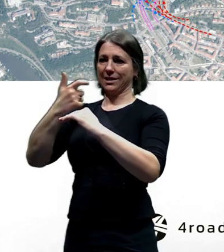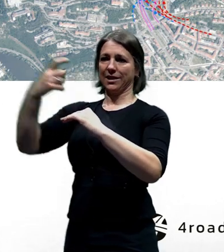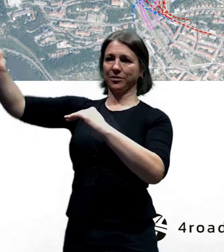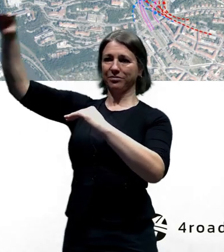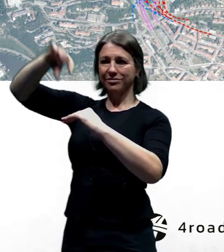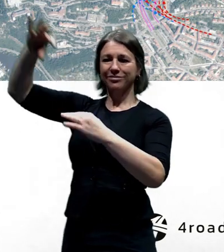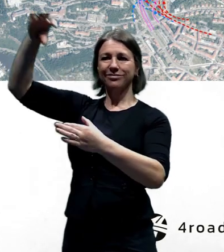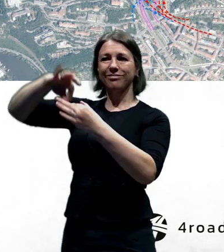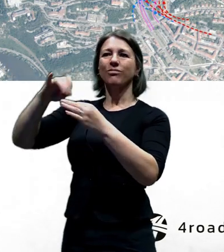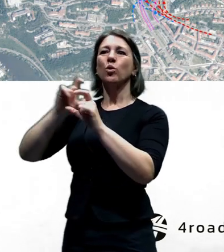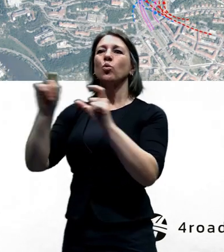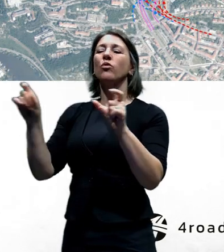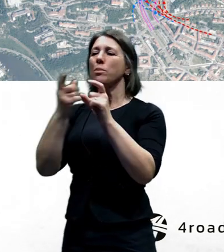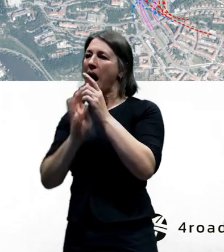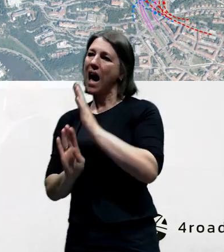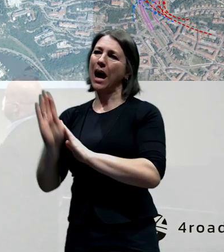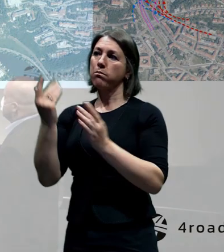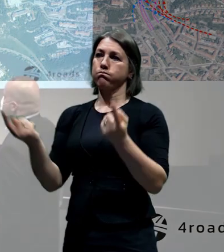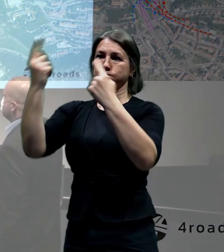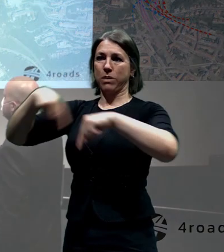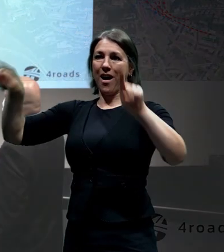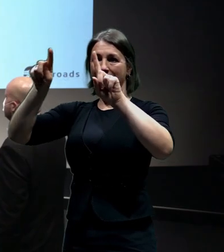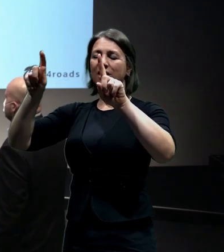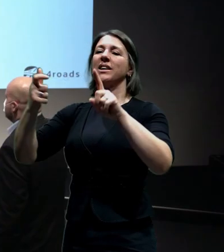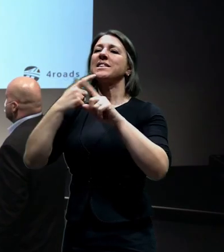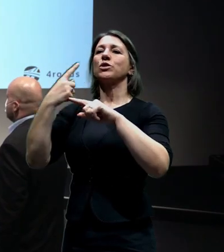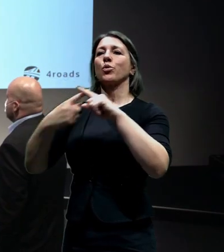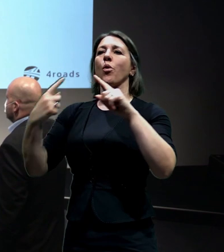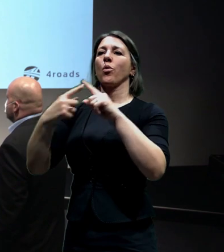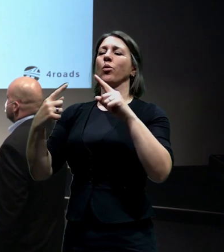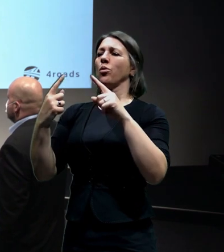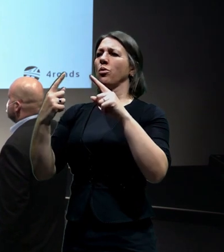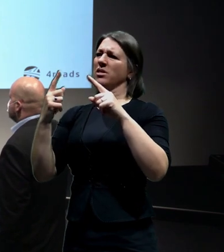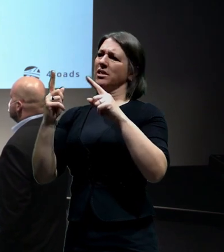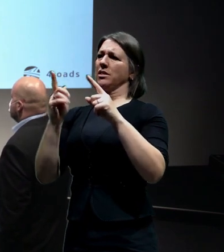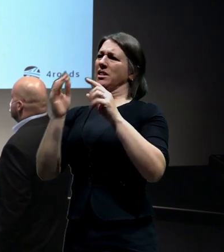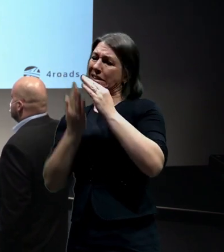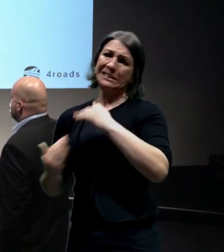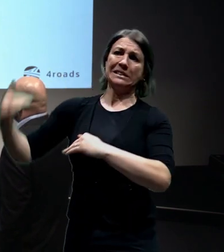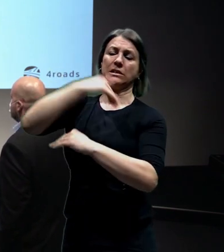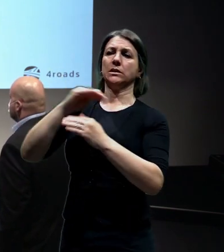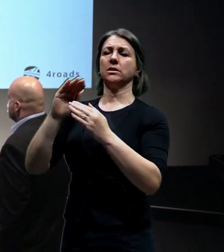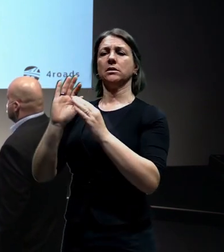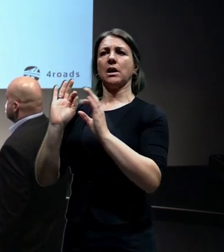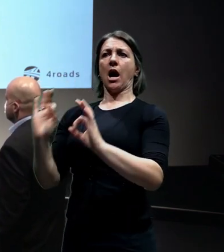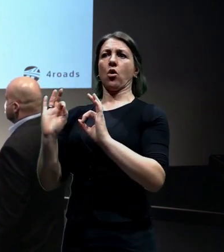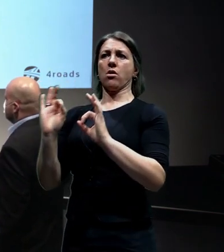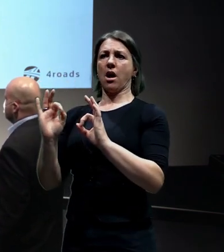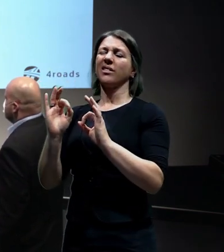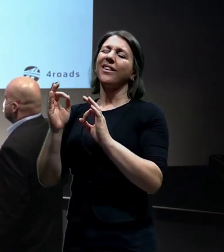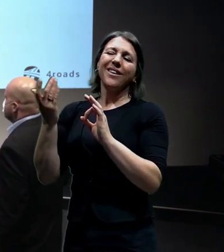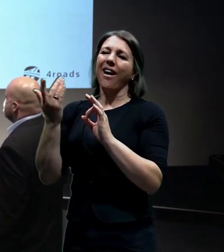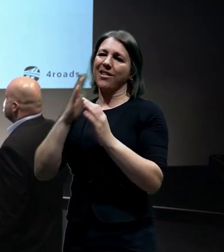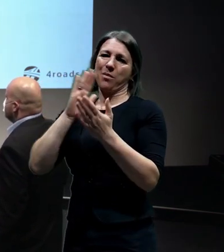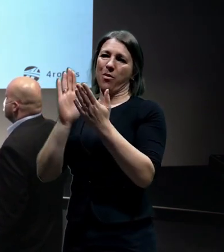v podstatě vykřížily a dosáhli jsme nějakých dobrých výsledků. Opět tady neřešíme ten problém